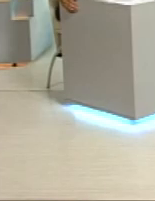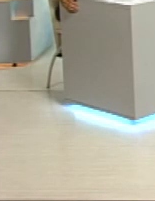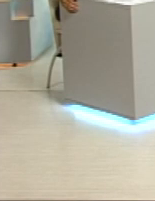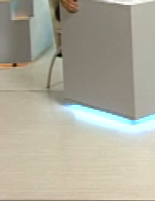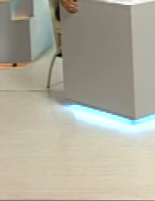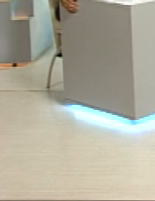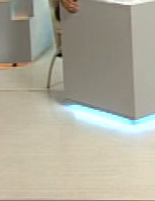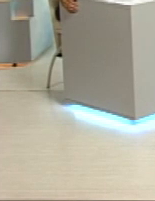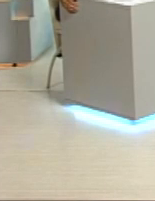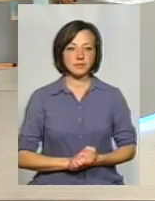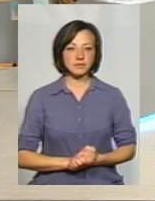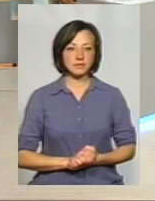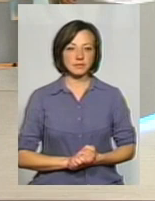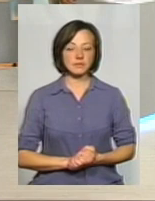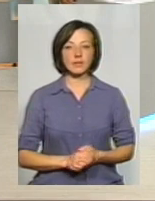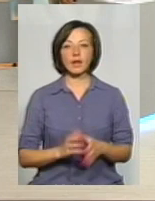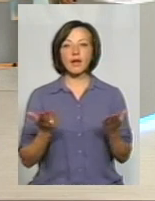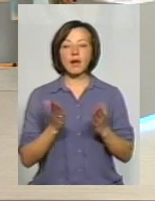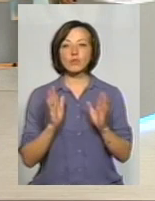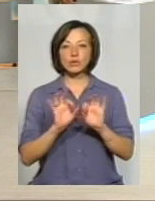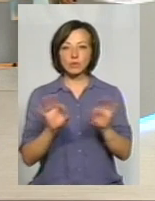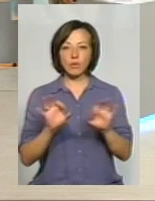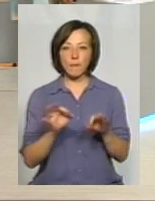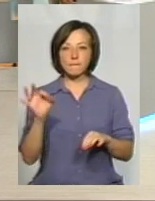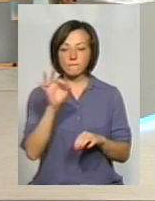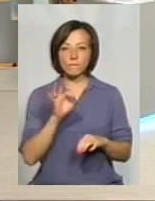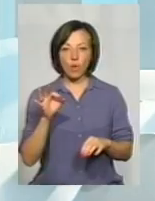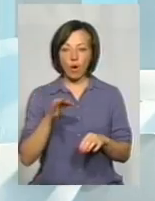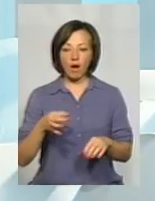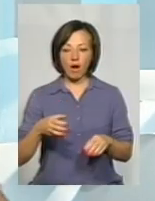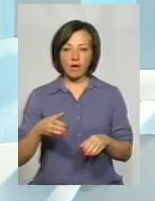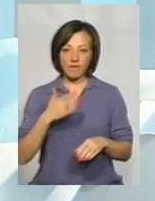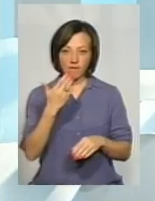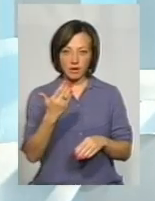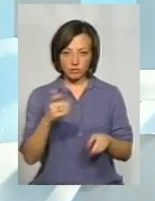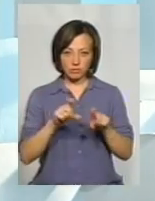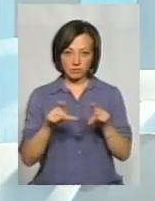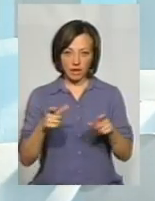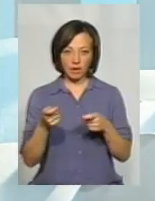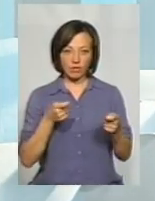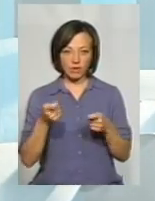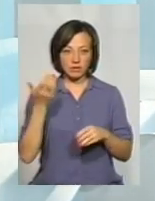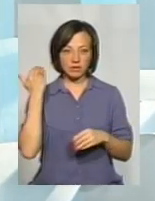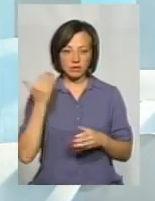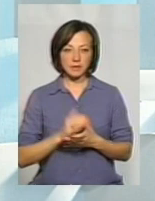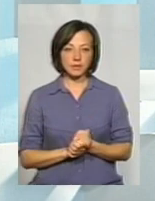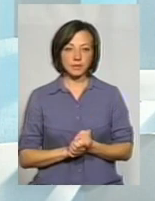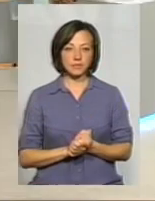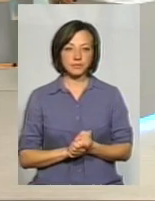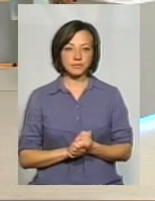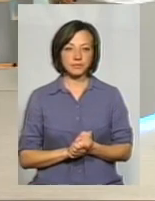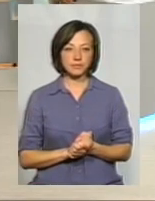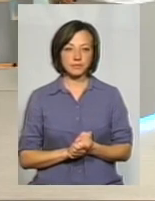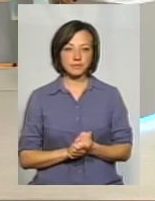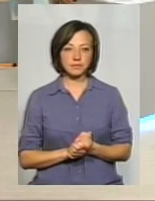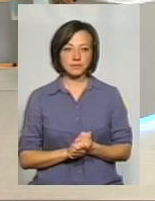Пане Петре, якими будуть ваші коментарі саме стосовно облафтодору? Знаєте ж, це робота зсередини, бо керували ним свого часу. Хмельницький